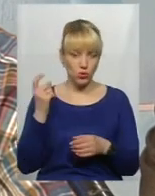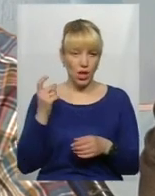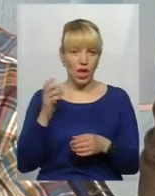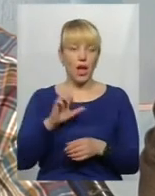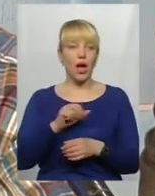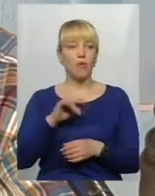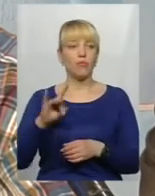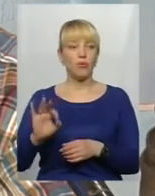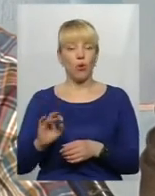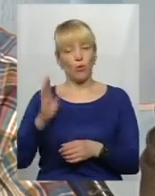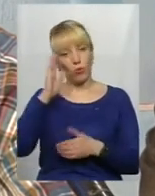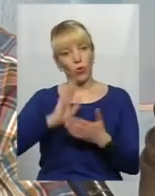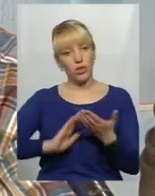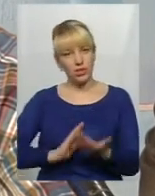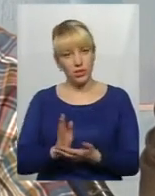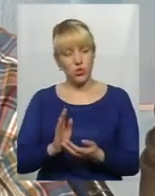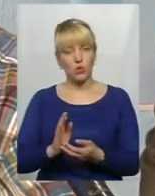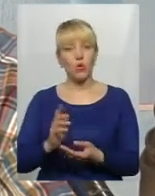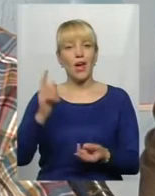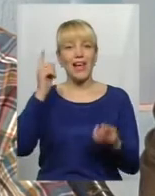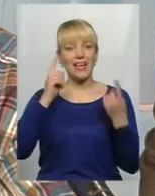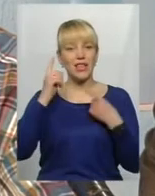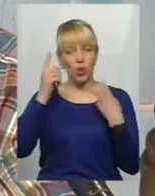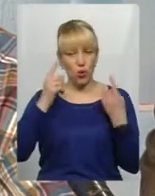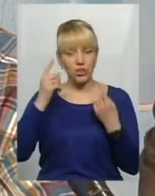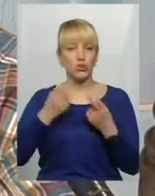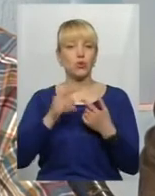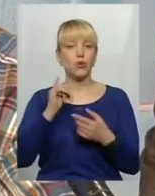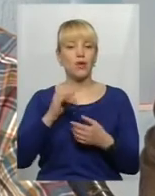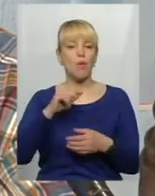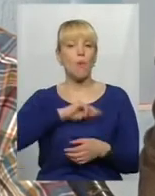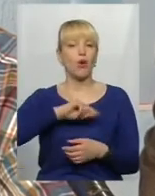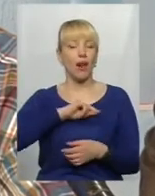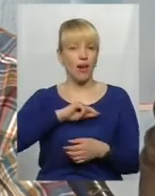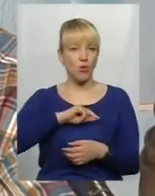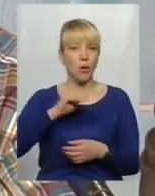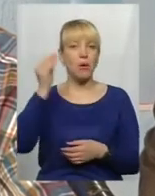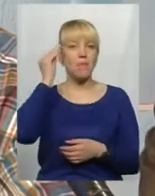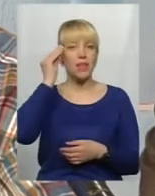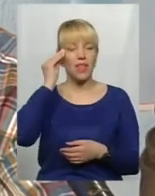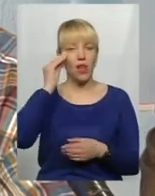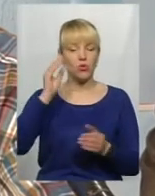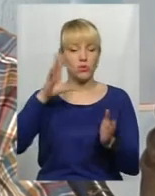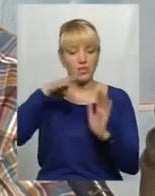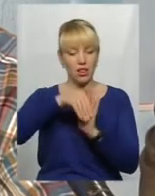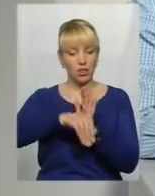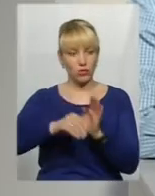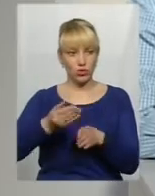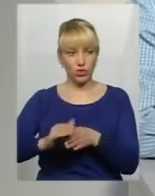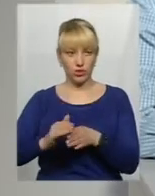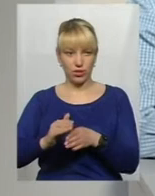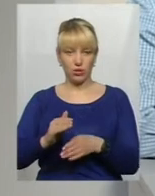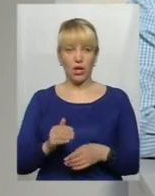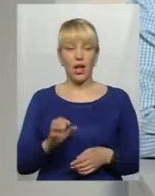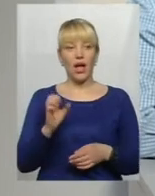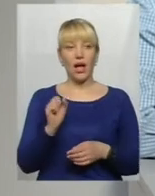політичну, ідеологічну, моральну і ментальну складову частину. А